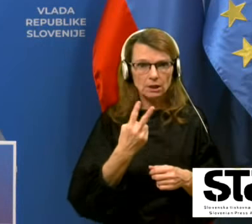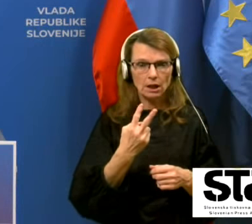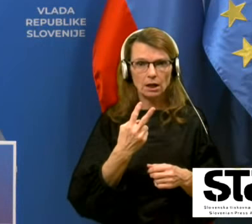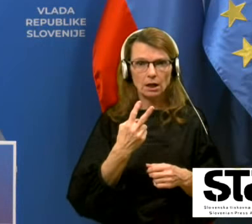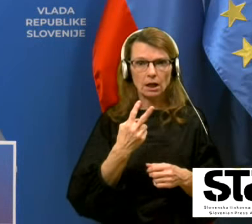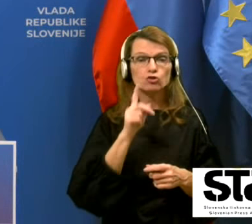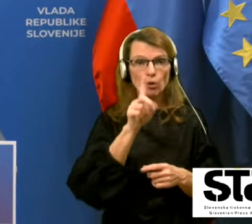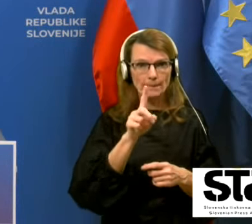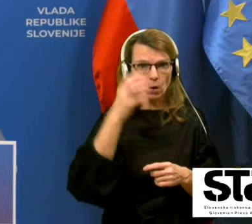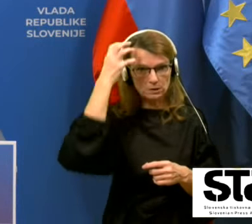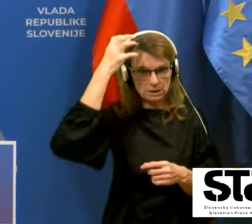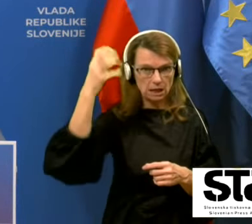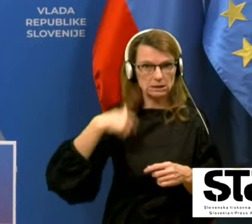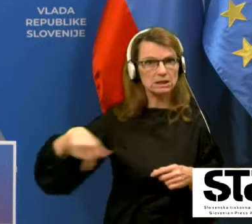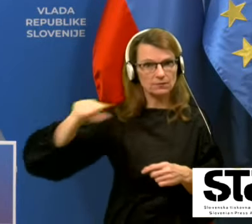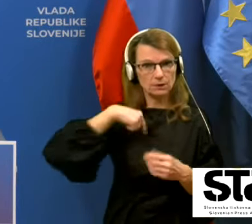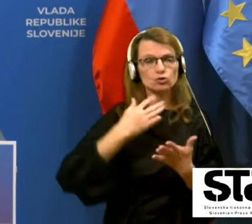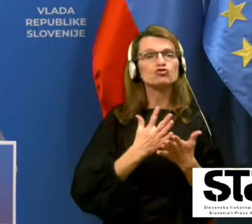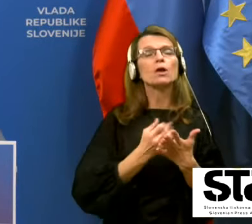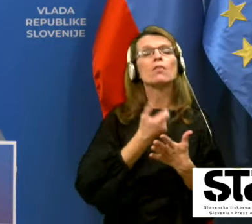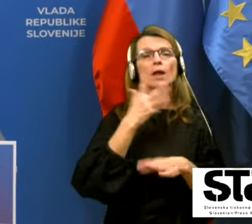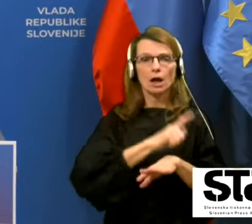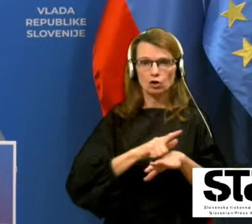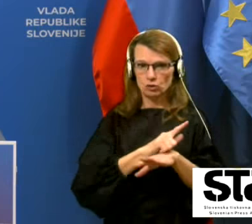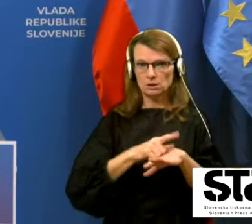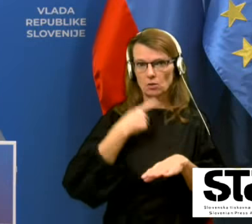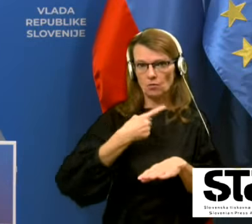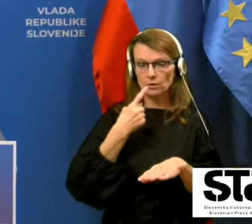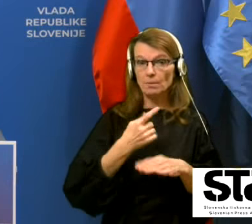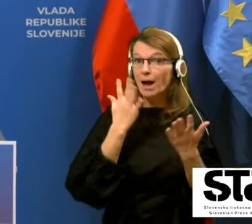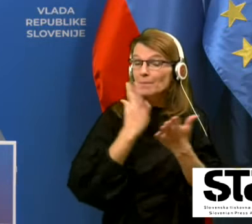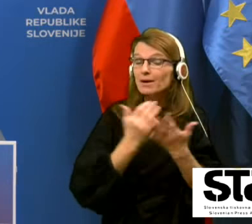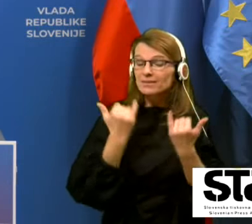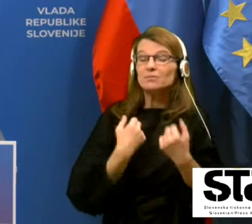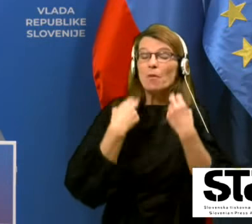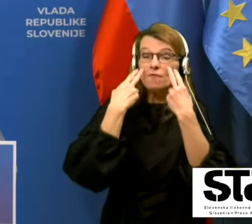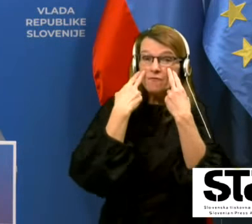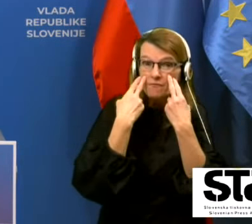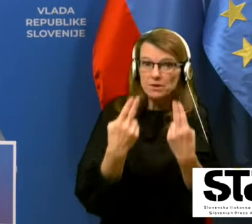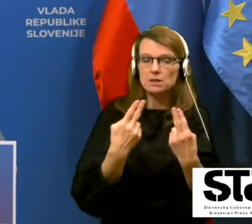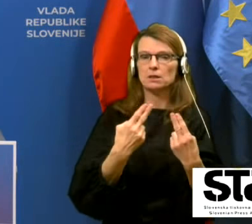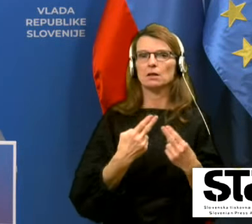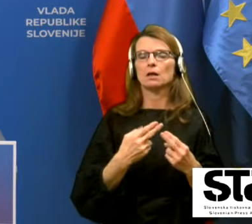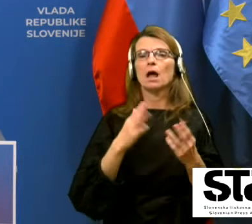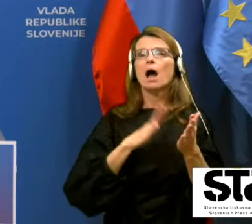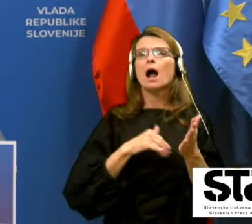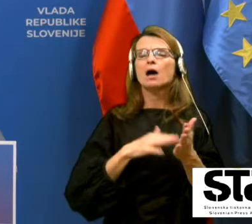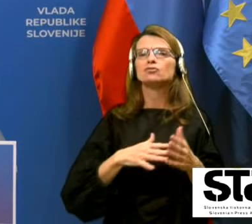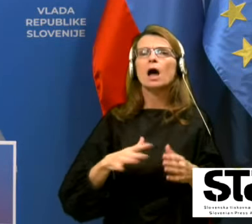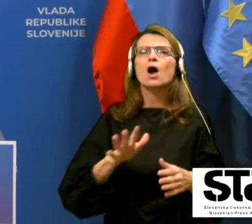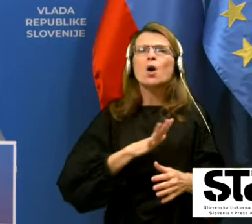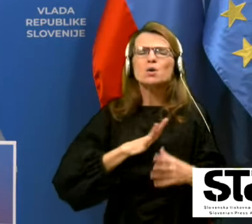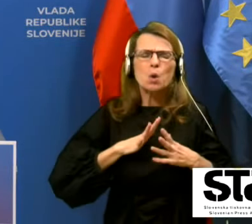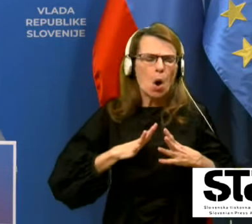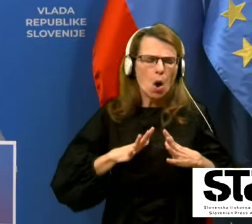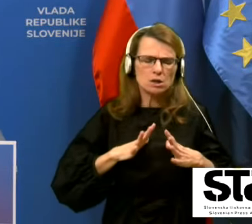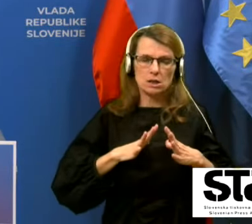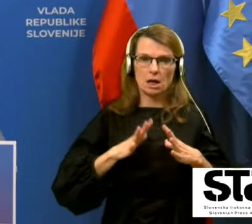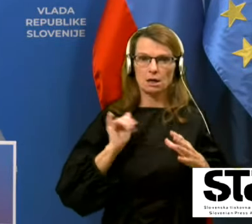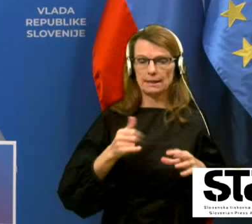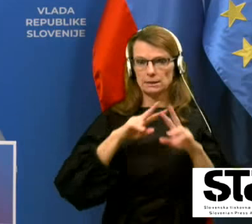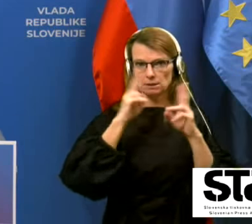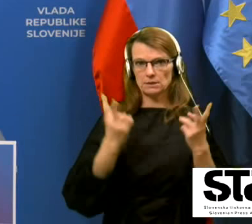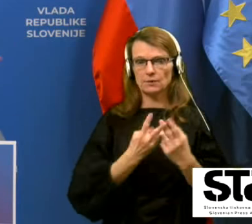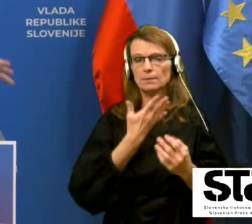govorimo že več časa, ampak gdaj smo vsi videli, kakšna groza in katastrofa je svet brez cepiva in brez cepljenja. Kaj